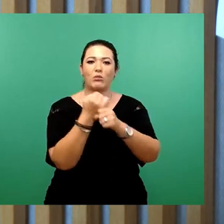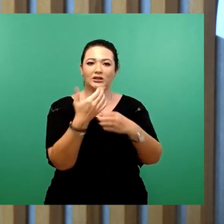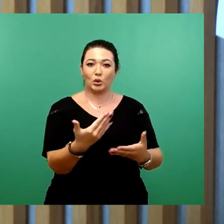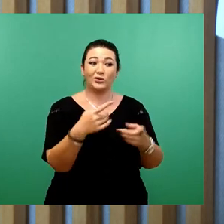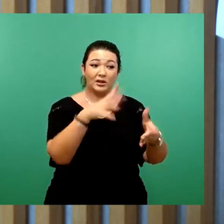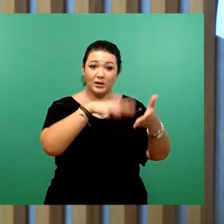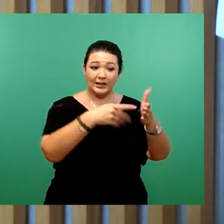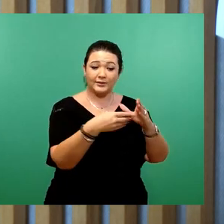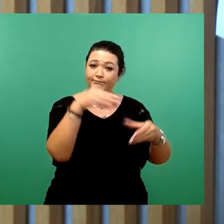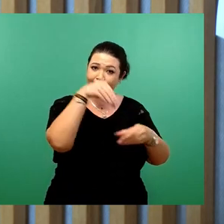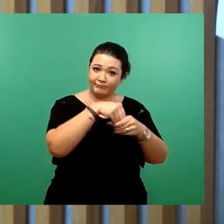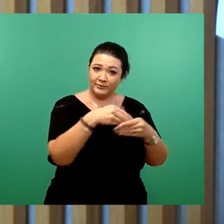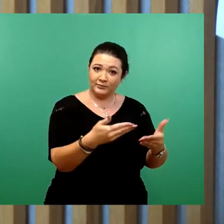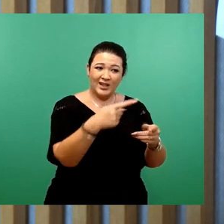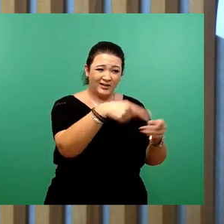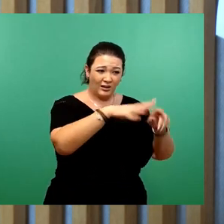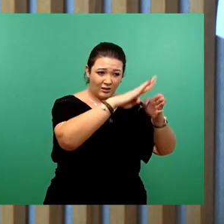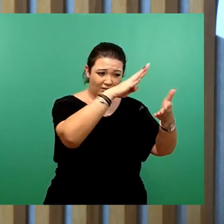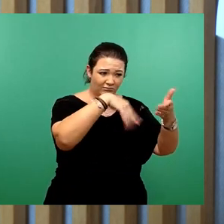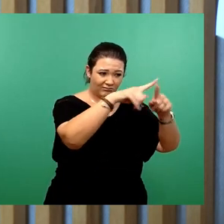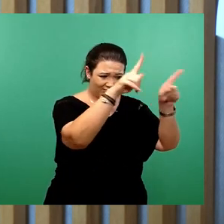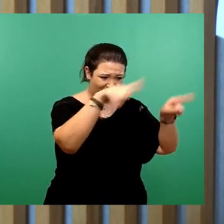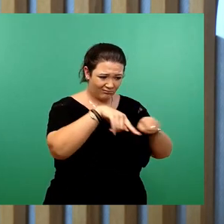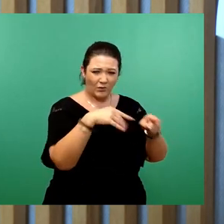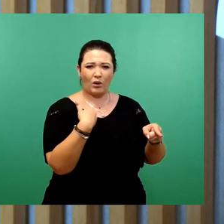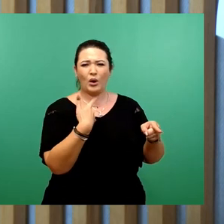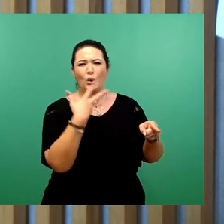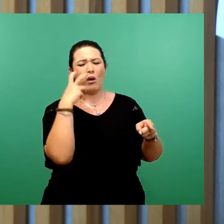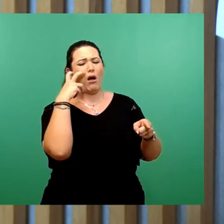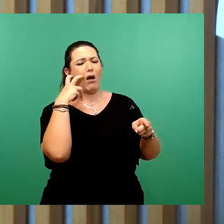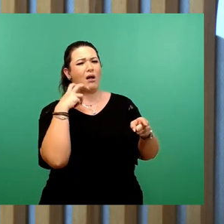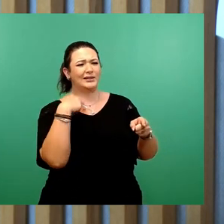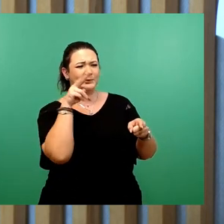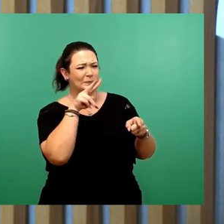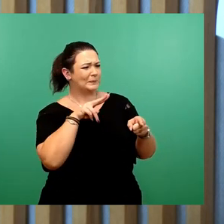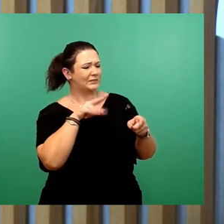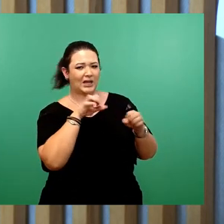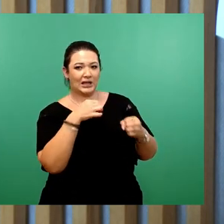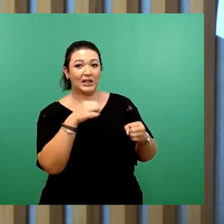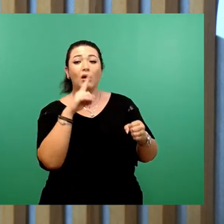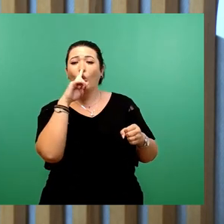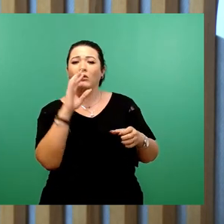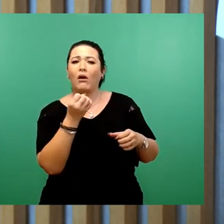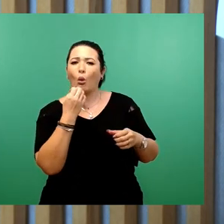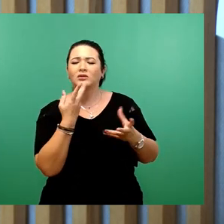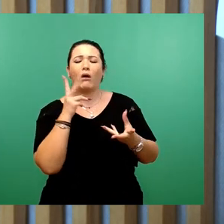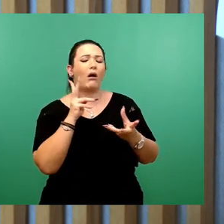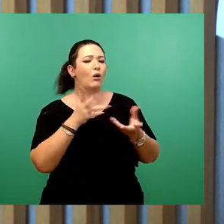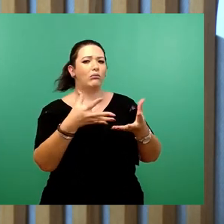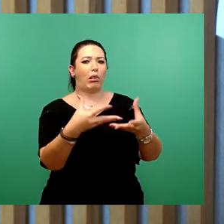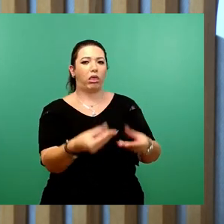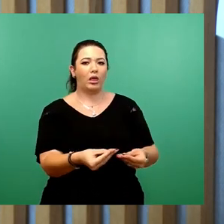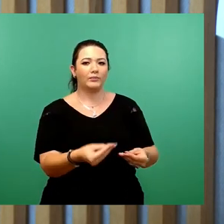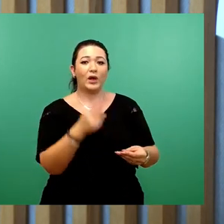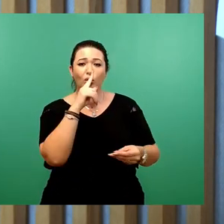Tafel ist verwittert und kaum noch leserlich. Die Rosen sind verdurrt. Einzig die Rosensorte Remember Me trug im August dieses Jahres eine Blüte.